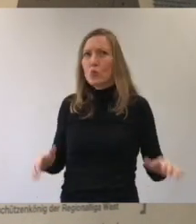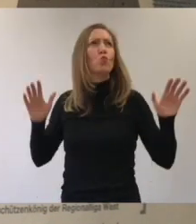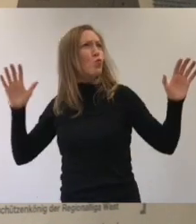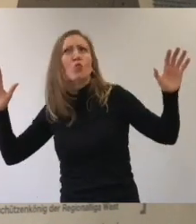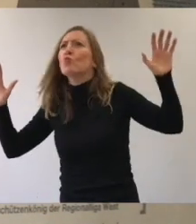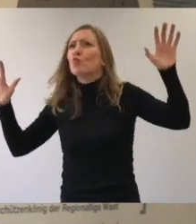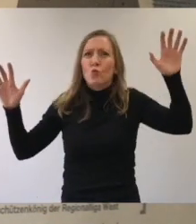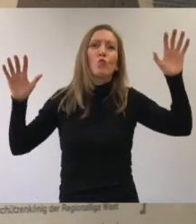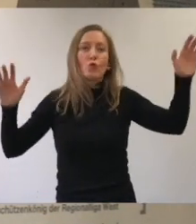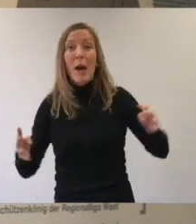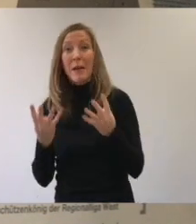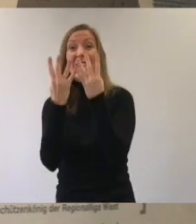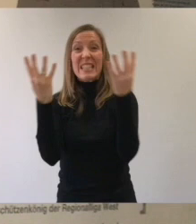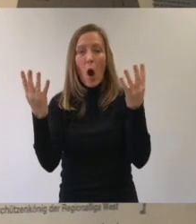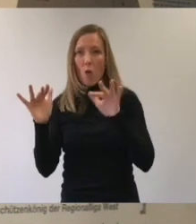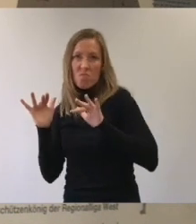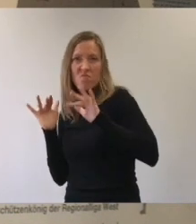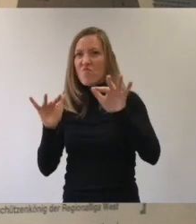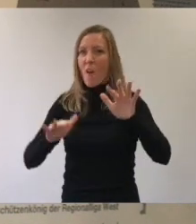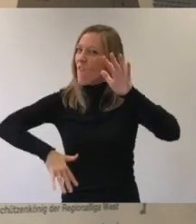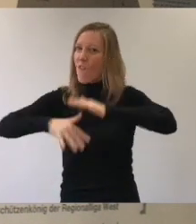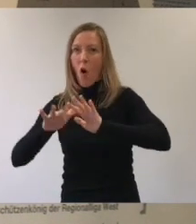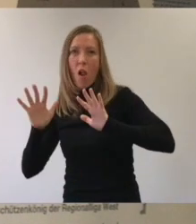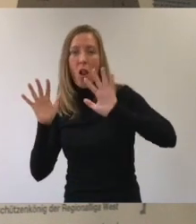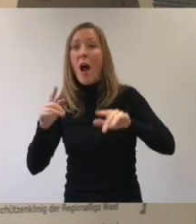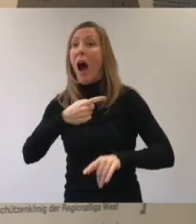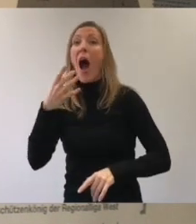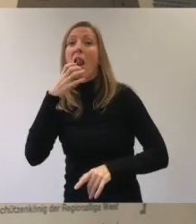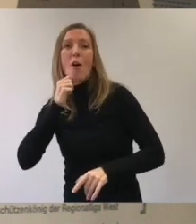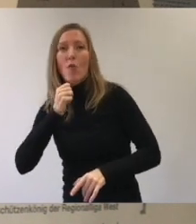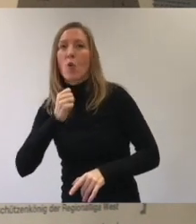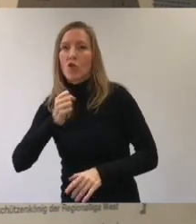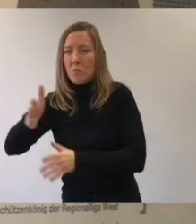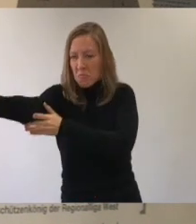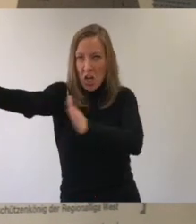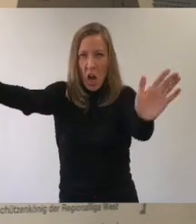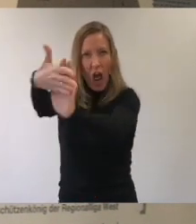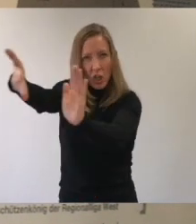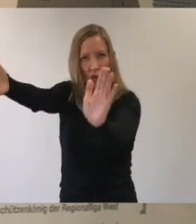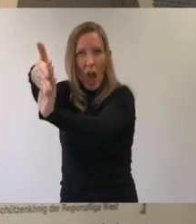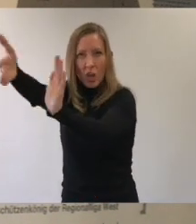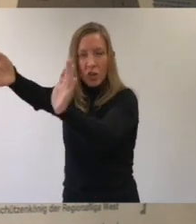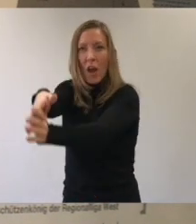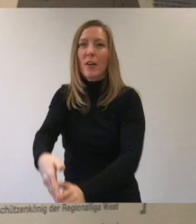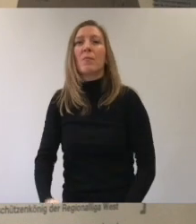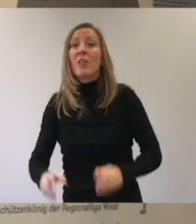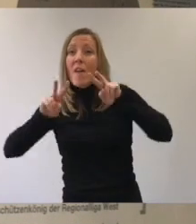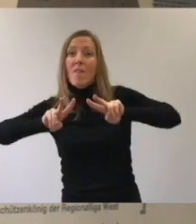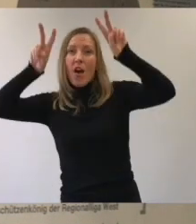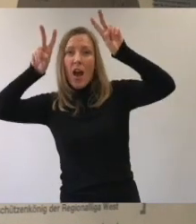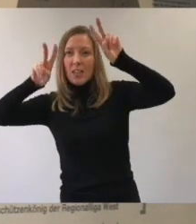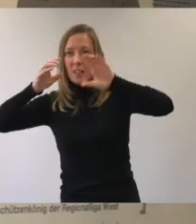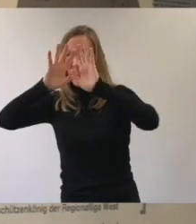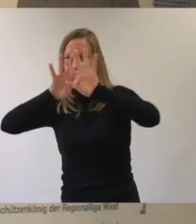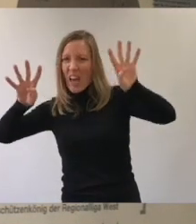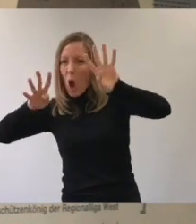sich feiern. Am Zaun ist es inzwischen voll geworden. Alle wollen mit den Spielern abklatschen. Die Fans strecken ihre